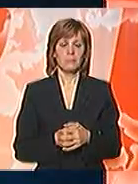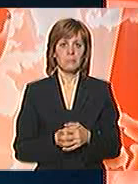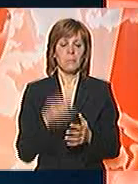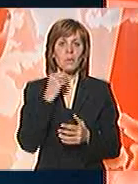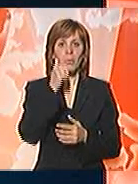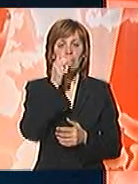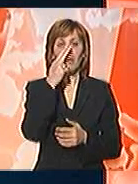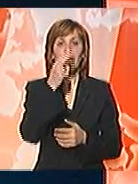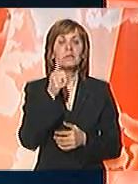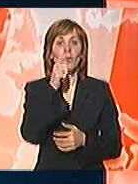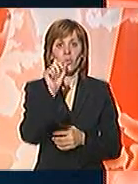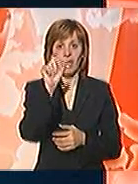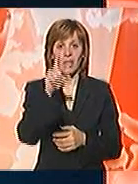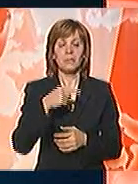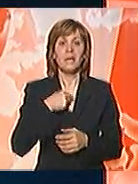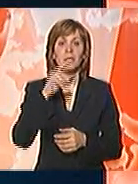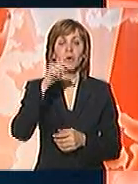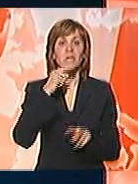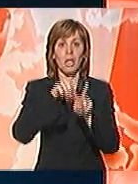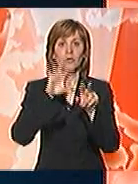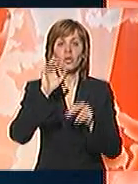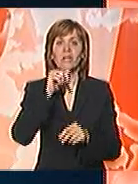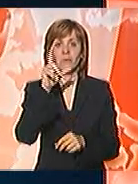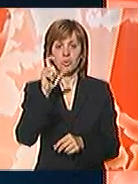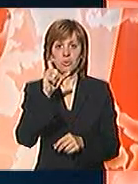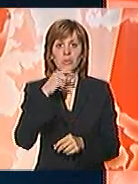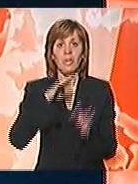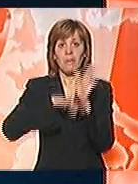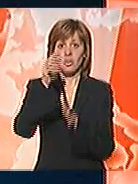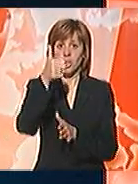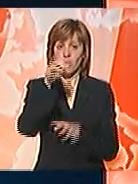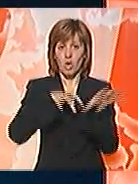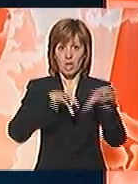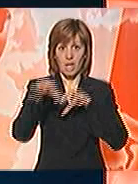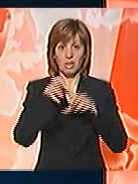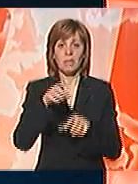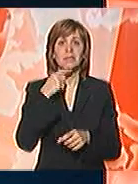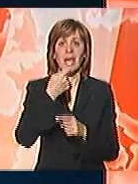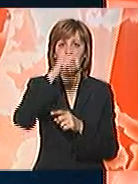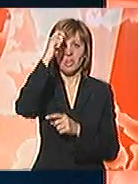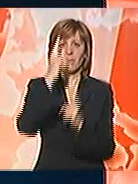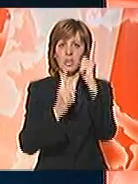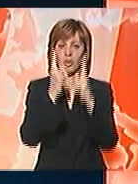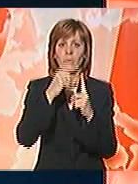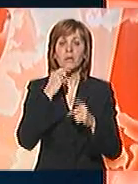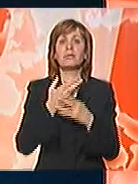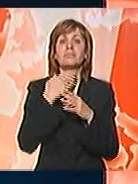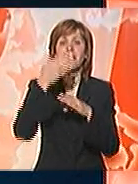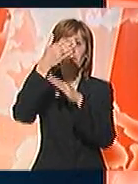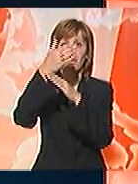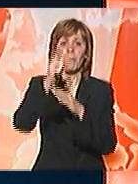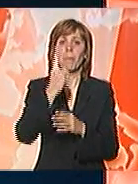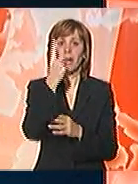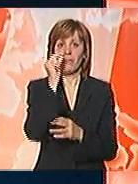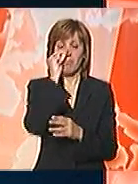Dobar dan, gledate Vesti u podne, ja sam Roksanda Đorđević. Više od stotinu radnika Građevinsko-industrijskog kombinata 1. maj